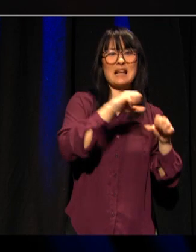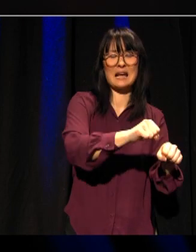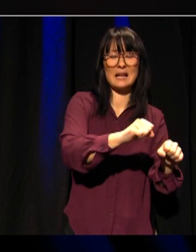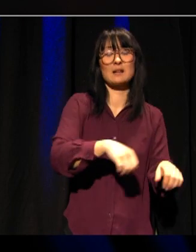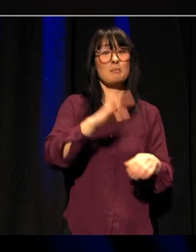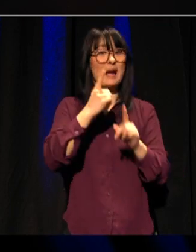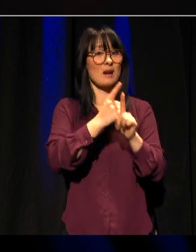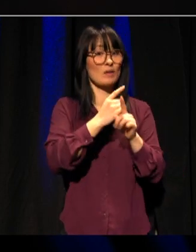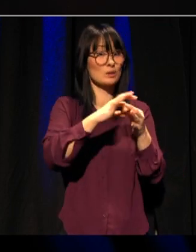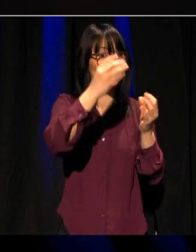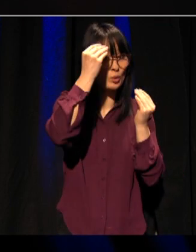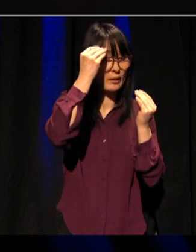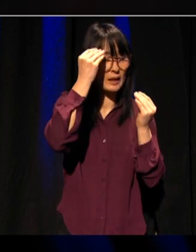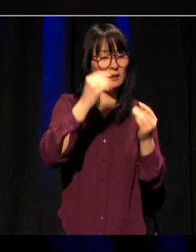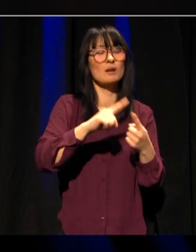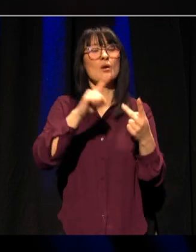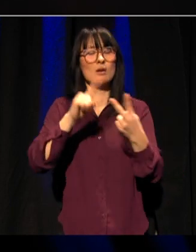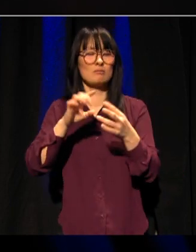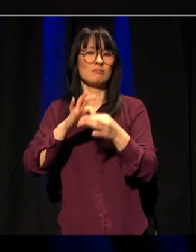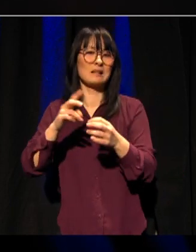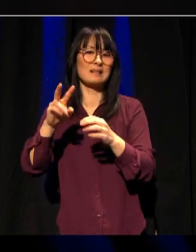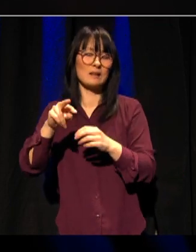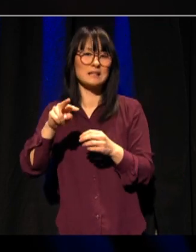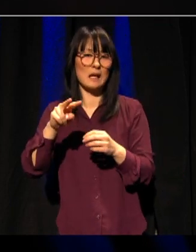i utdanning og om digitalisering.